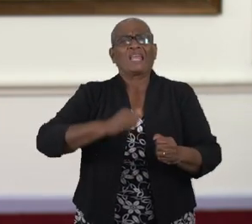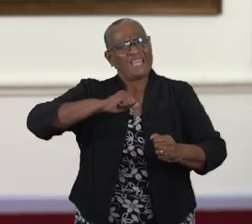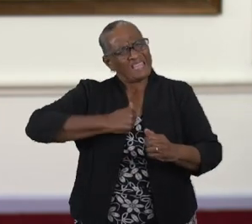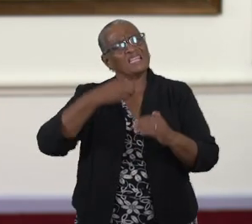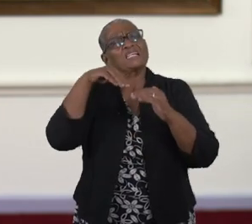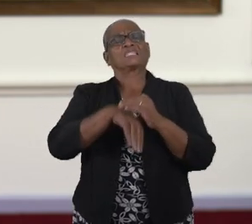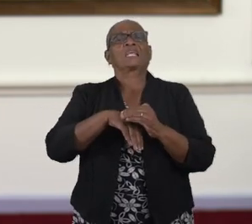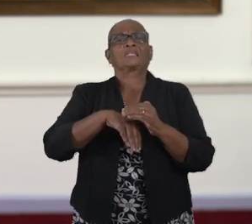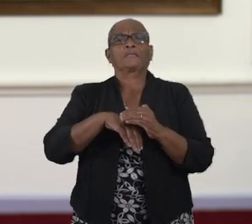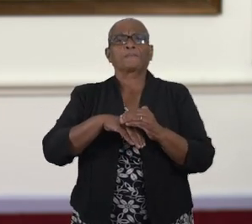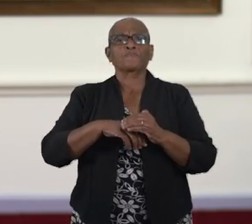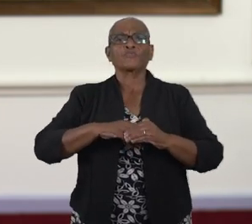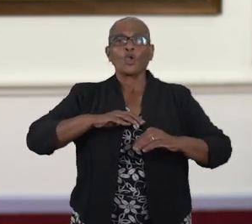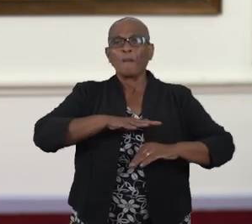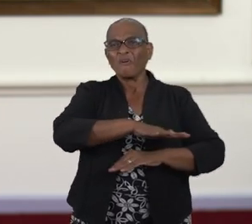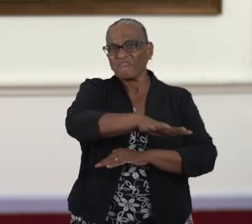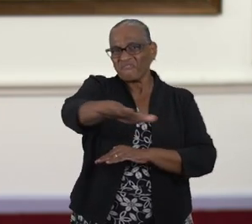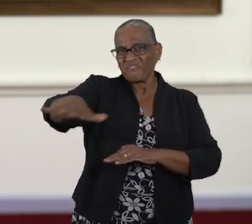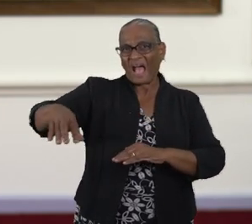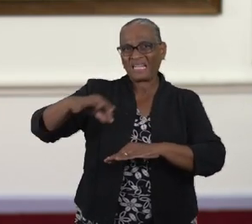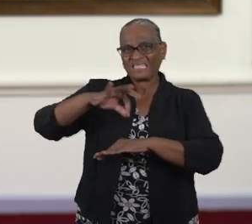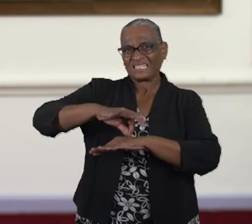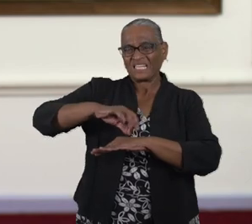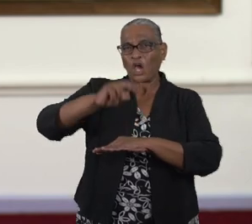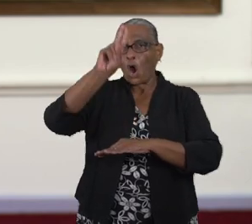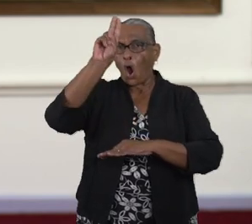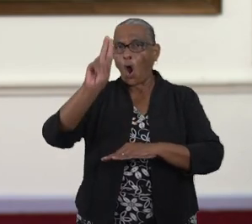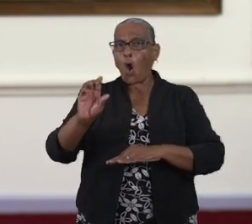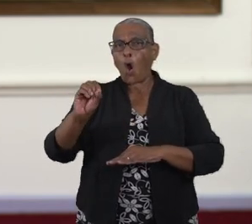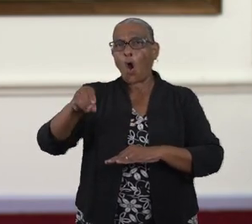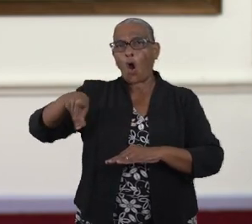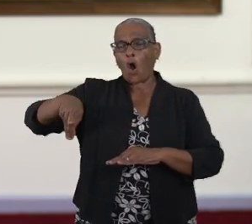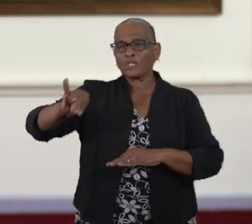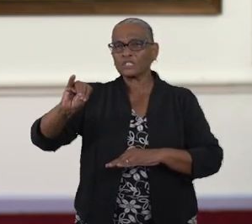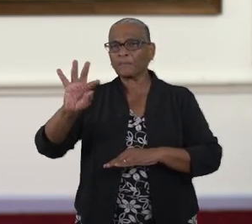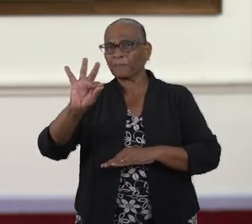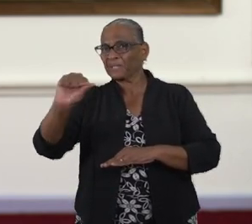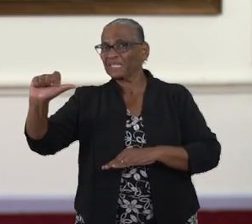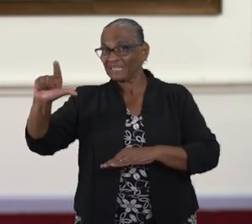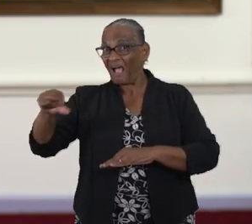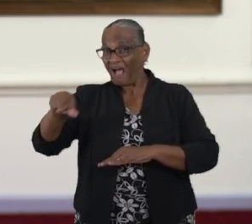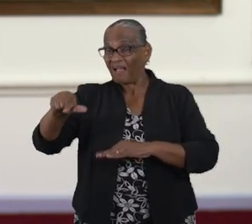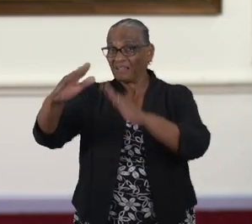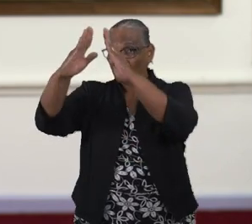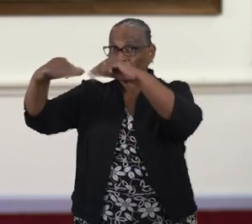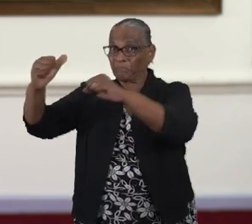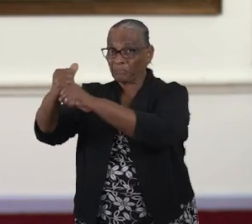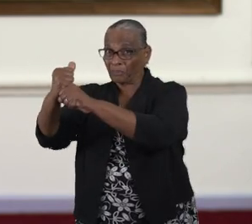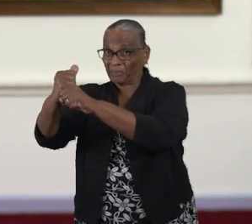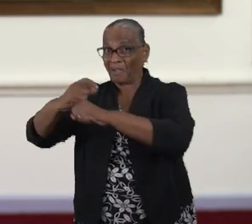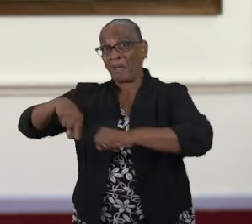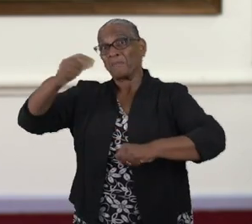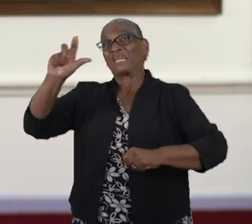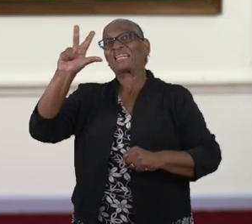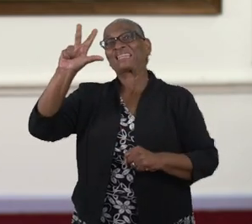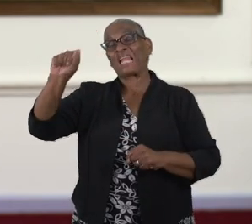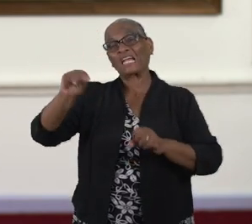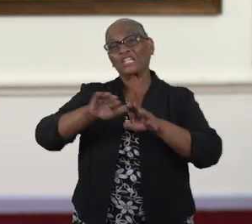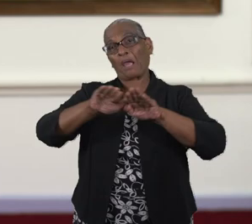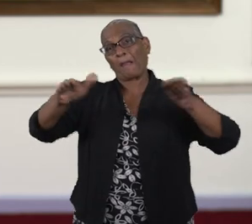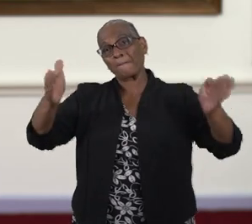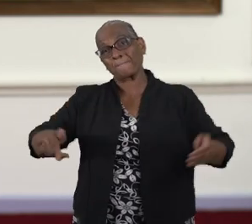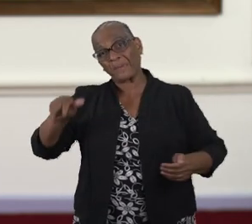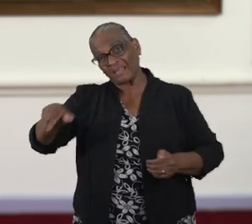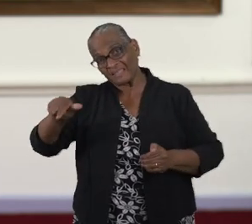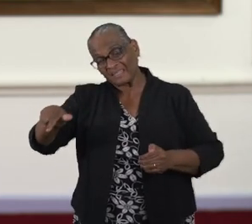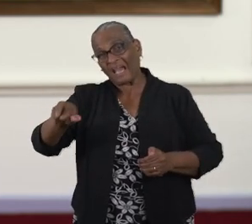zich ingezet om een veldhospitaal met een opvangcapaciteit van meer dan 80 bedden op het terrein